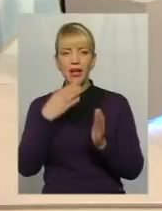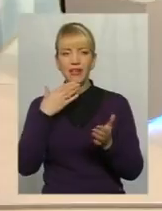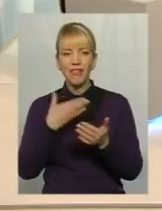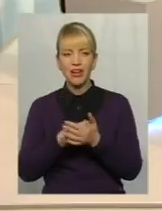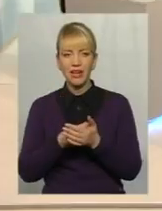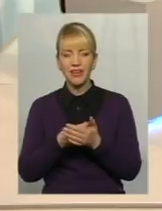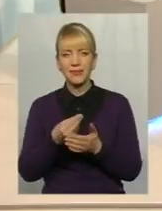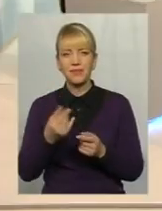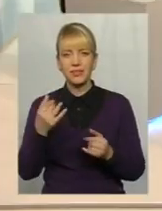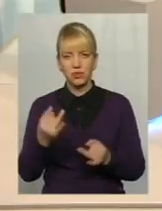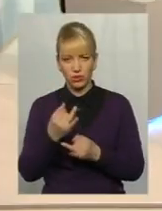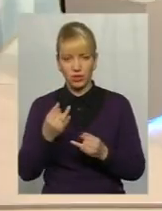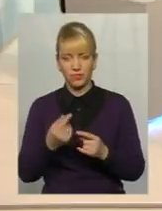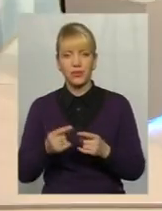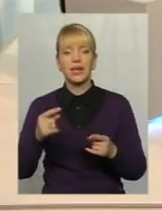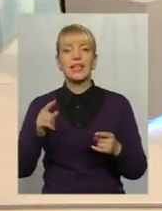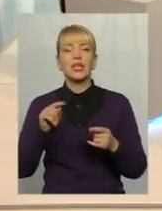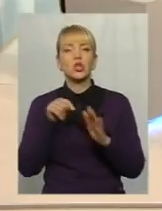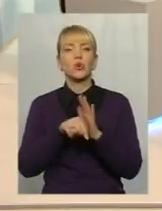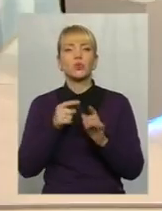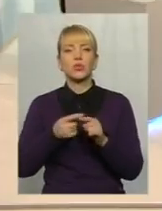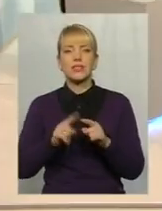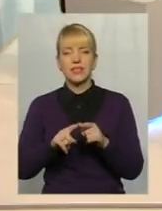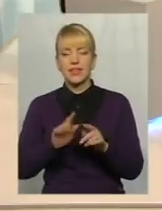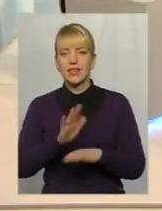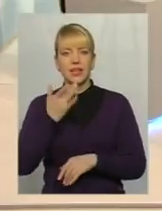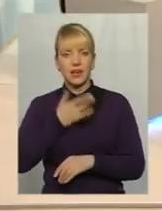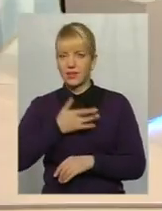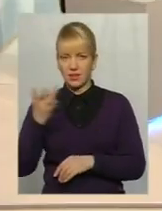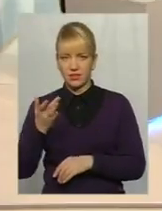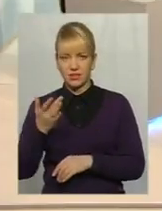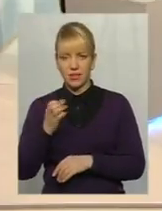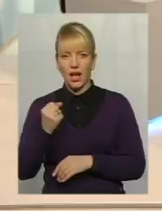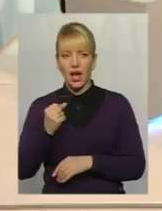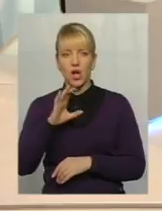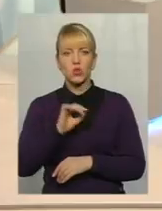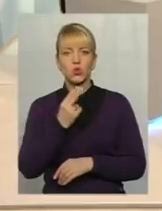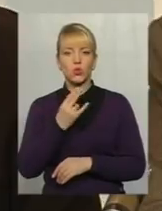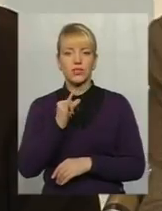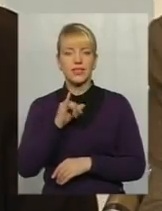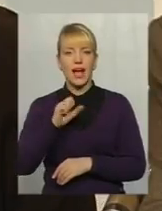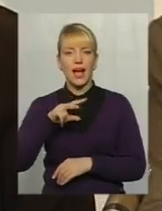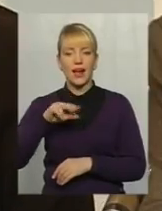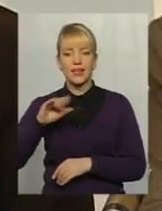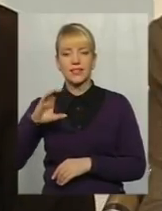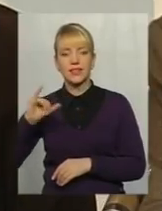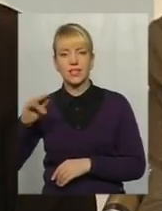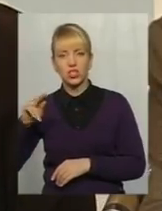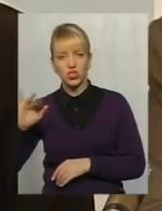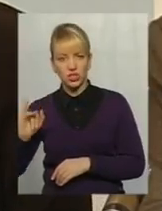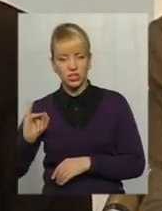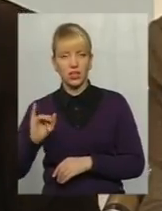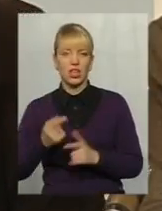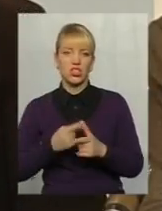ідеології. Тобто, це швидше не радянський, а швидше соціалістичний чи націонал-соціалістичний.